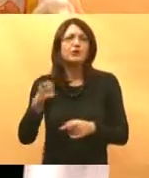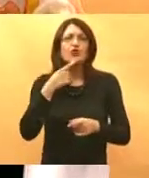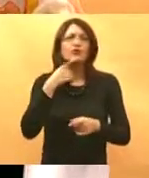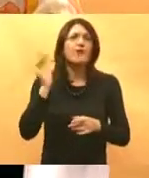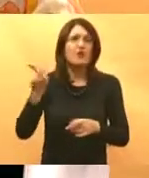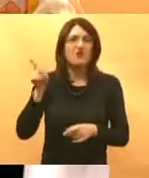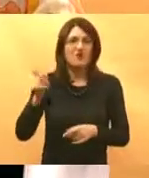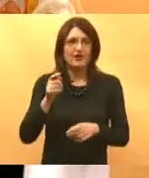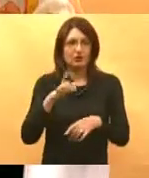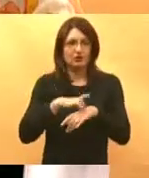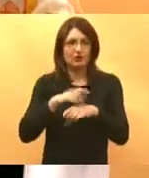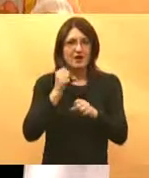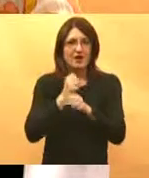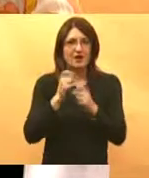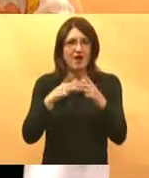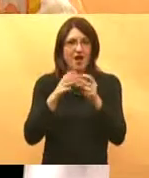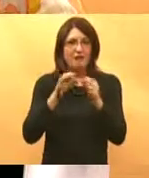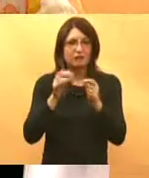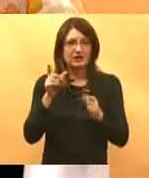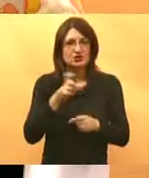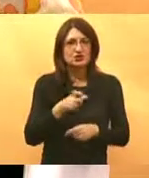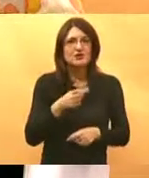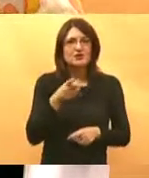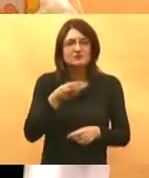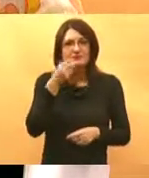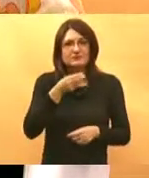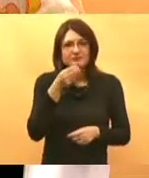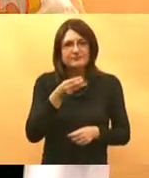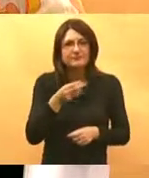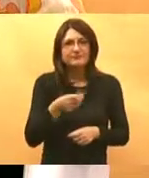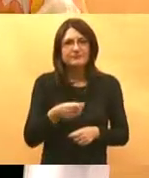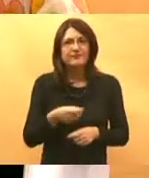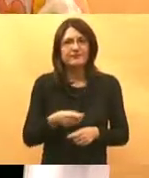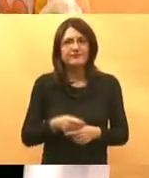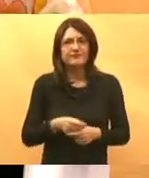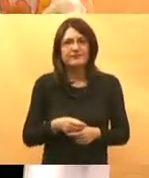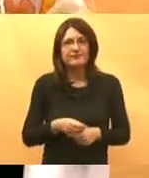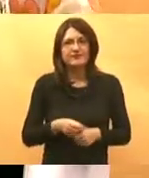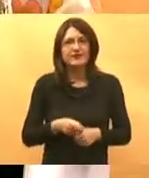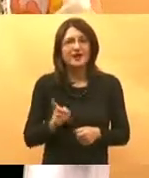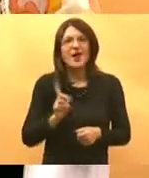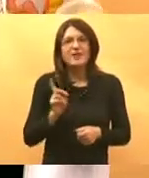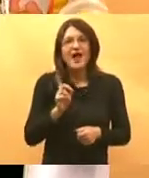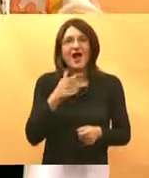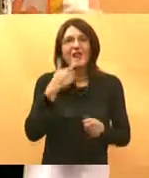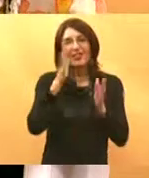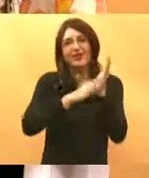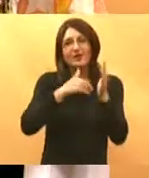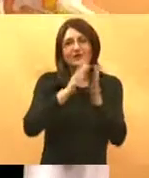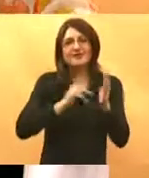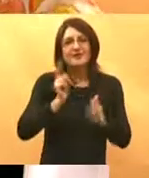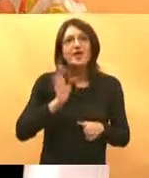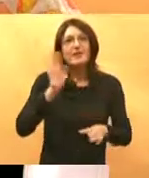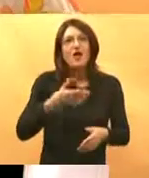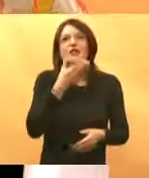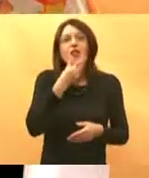doći će u ovoj nisiju jednom da mi to malo pročeškamo s druge strane ne u lizničkim nekome nego baš